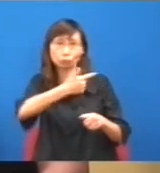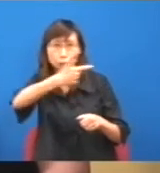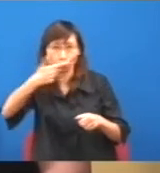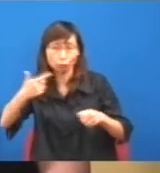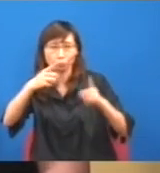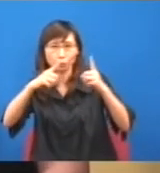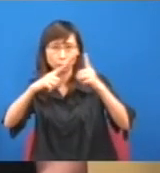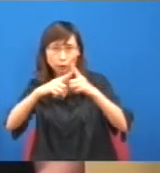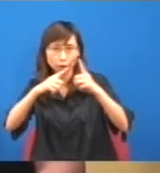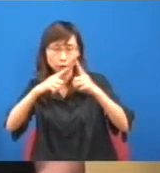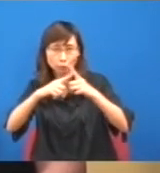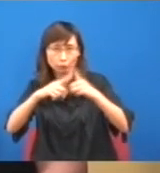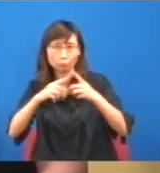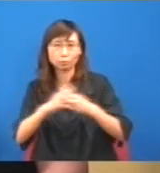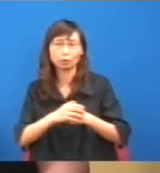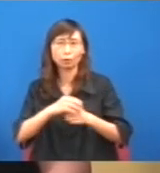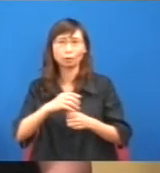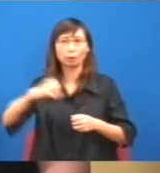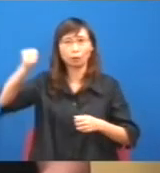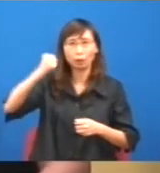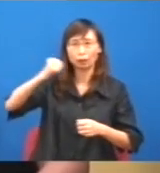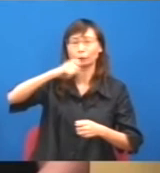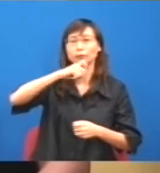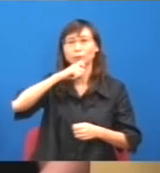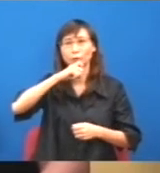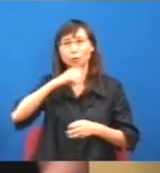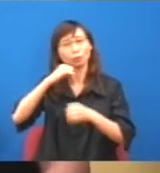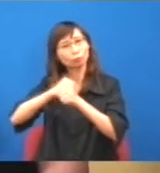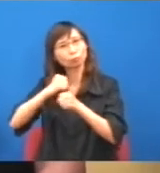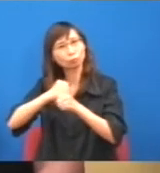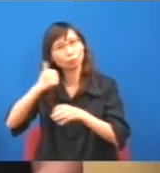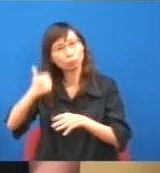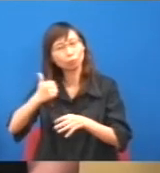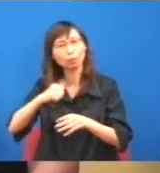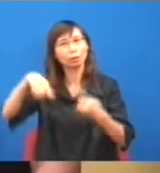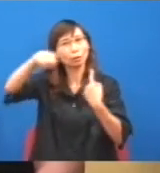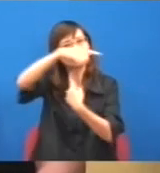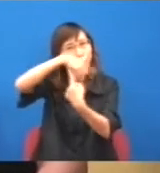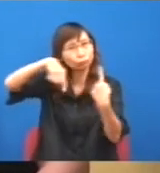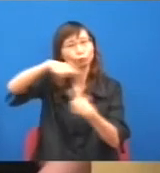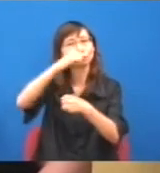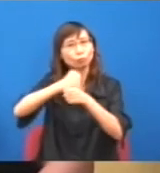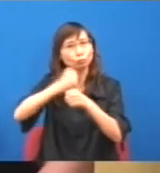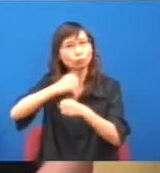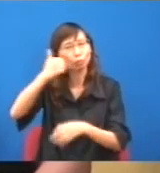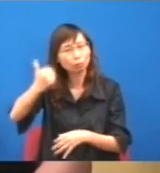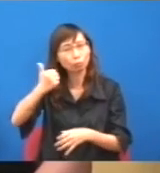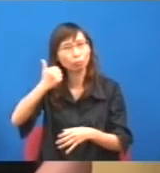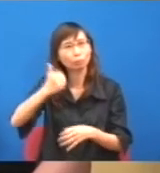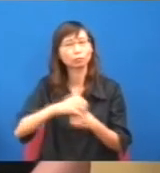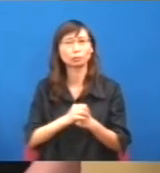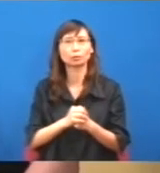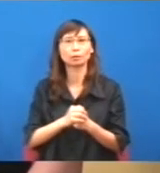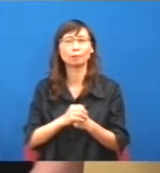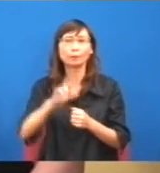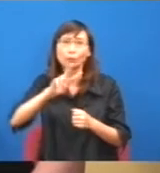的能力,或者甚至那個就業環境,他可以透過轉換工作,或者提升自己的條件來改